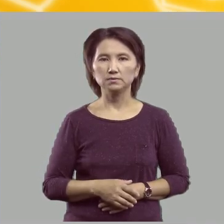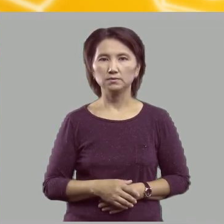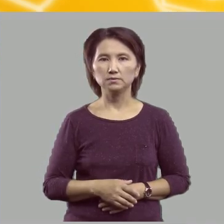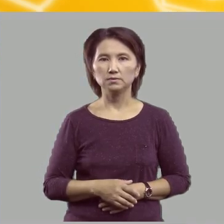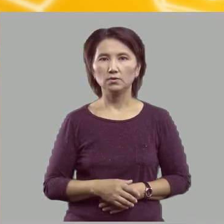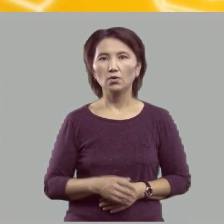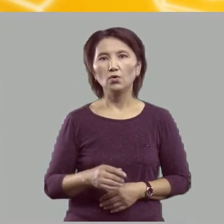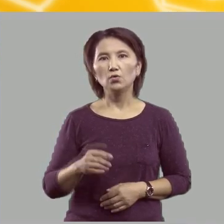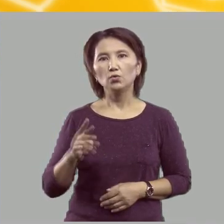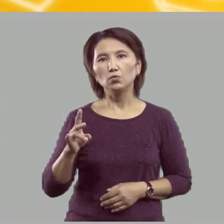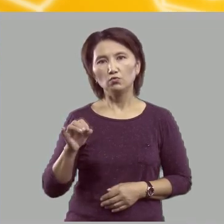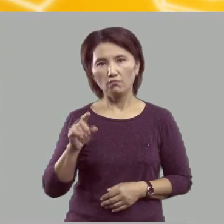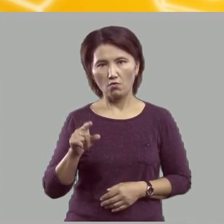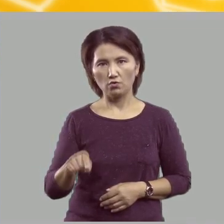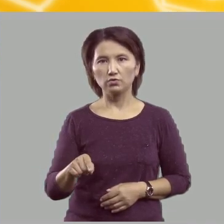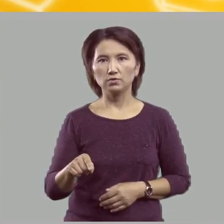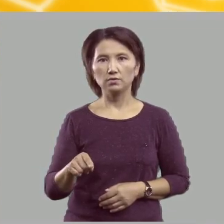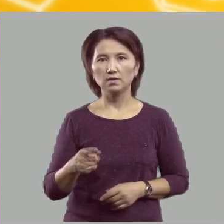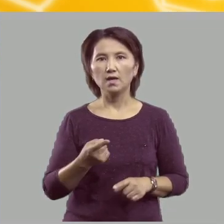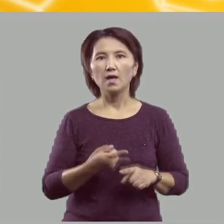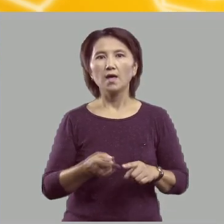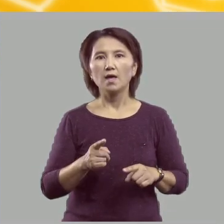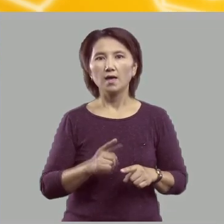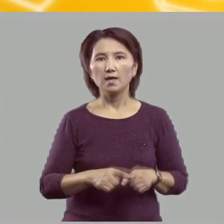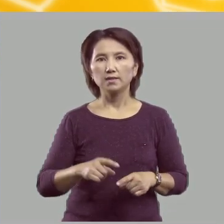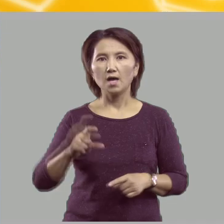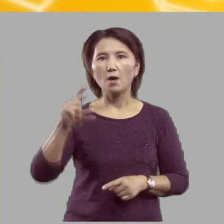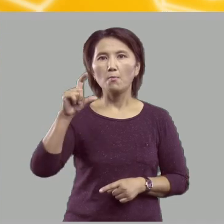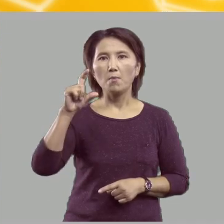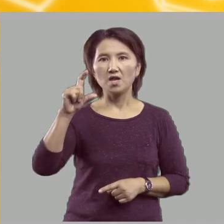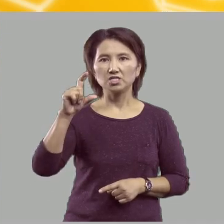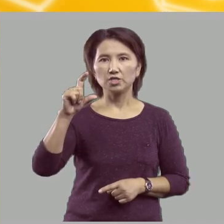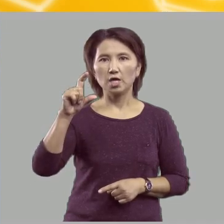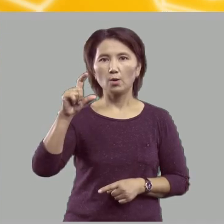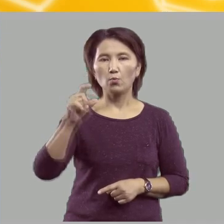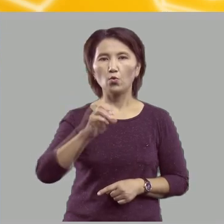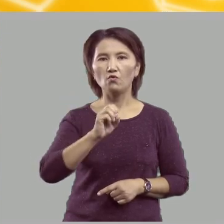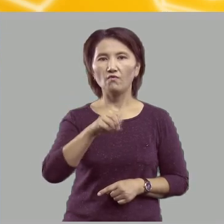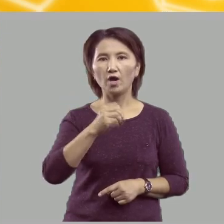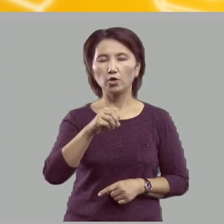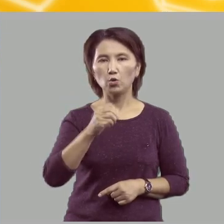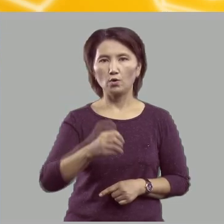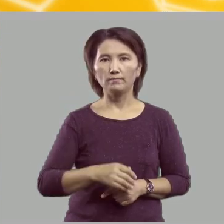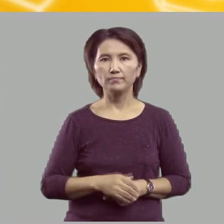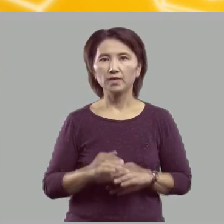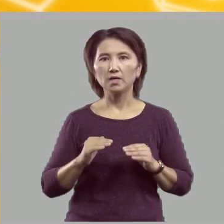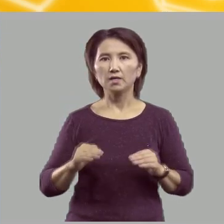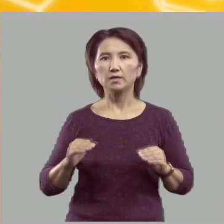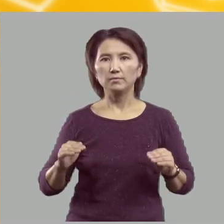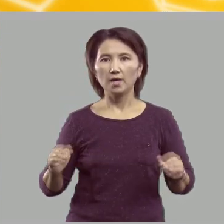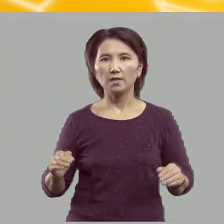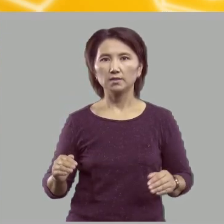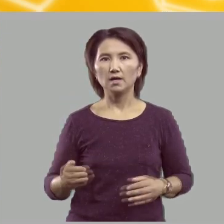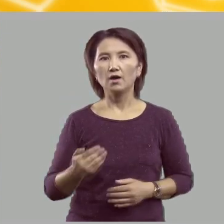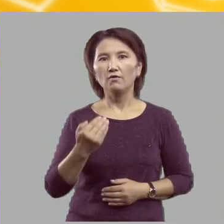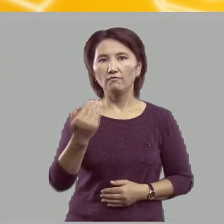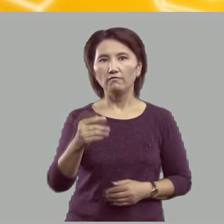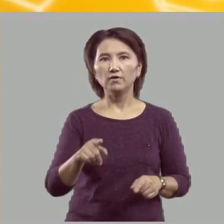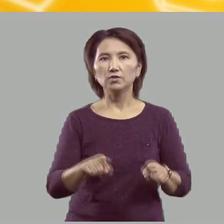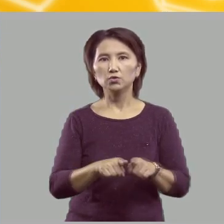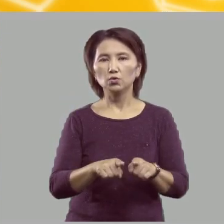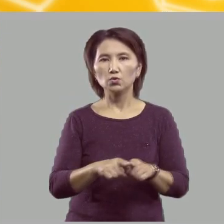Ну вот, это большая буква Ё. Ребята, вы тоже